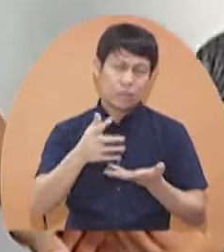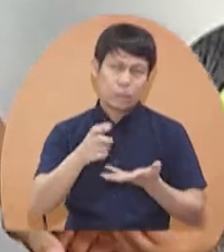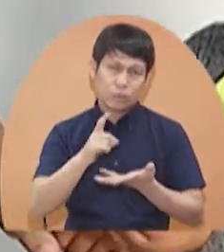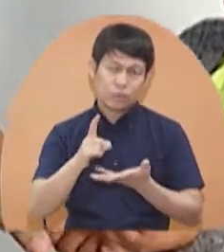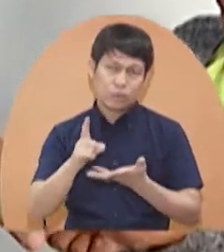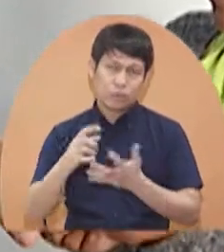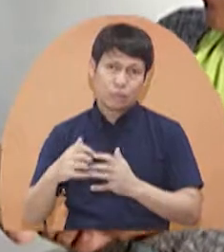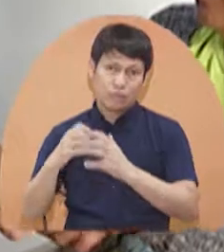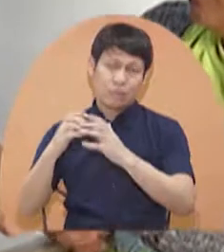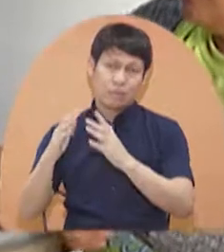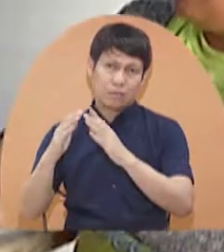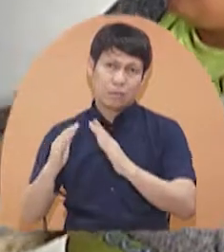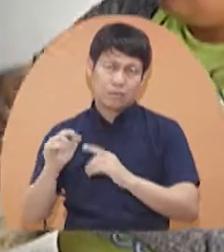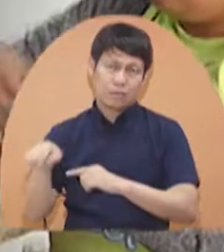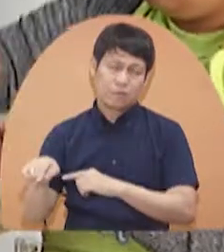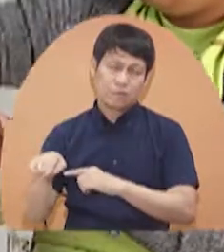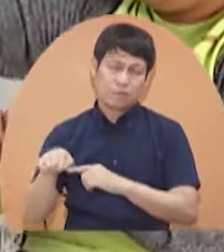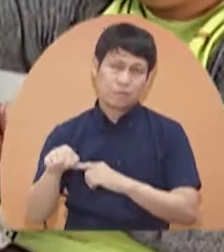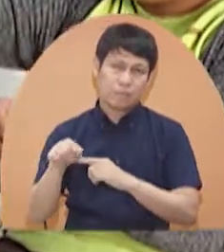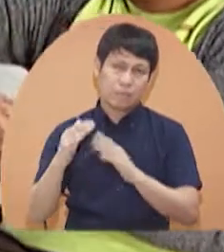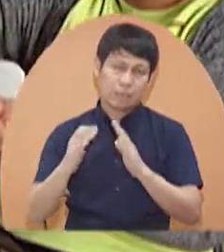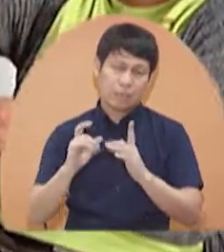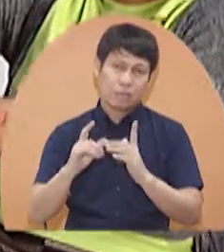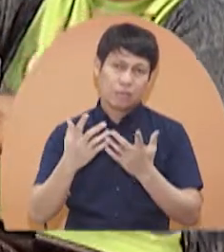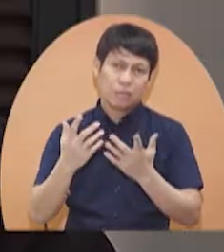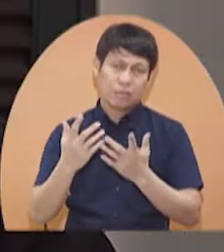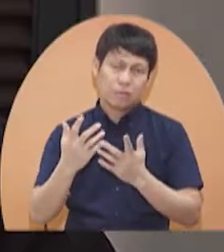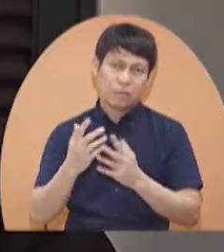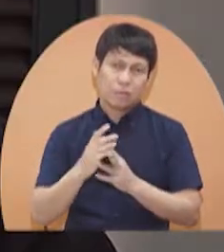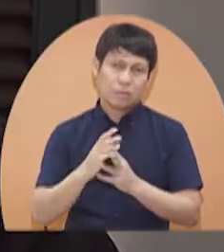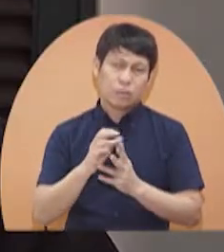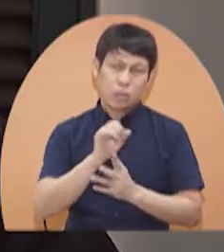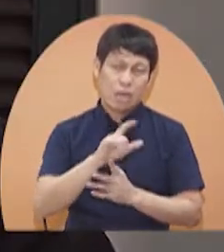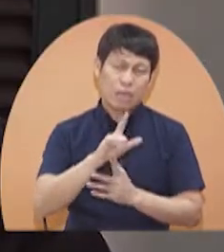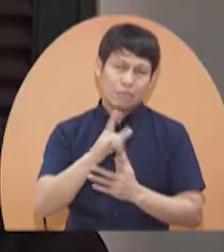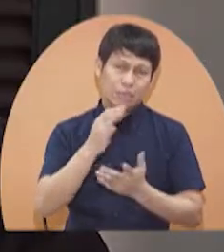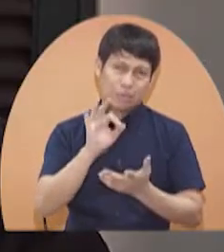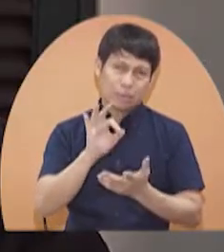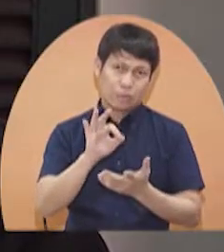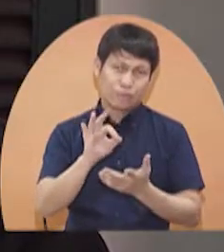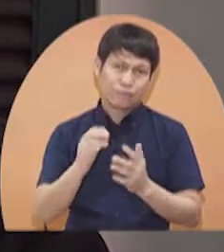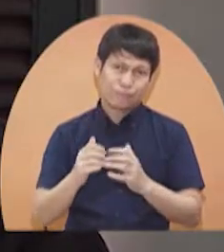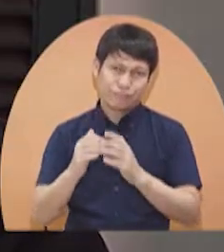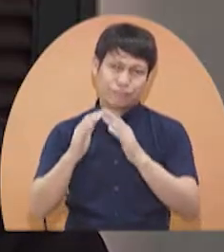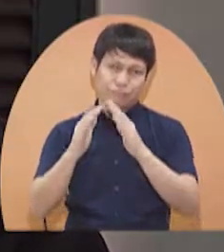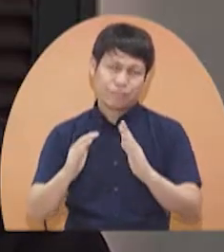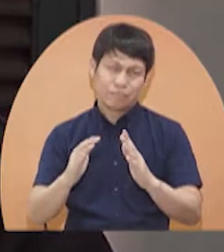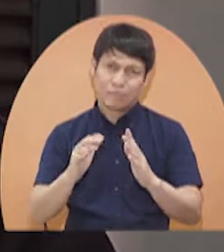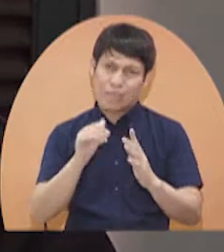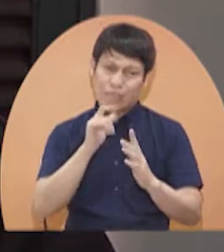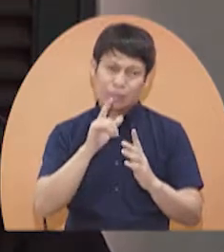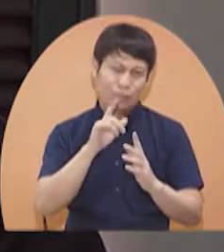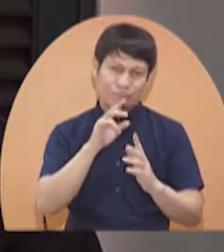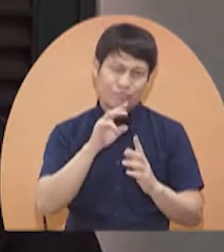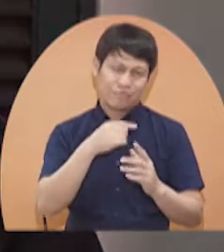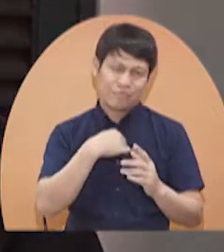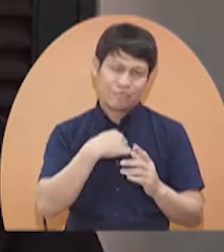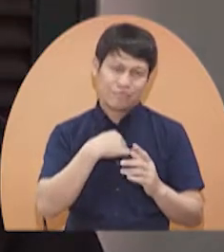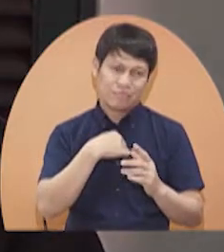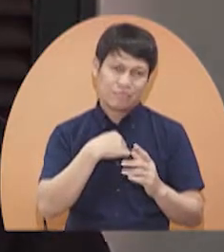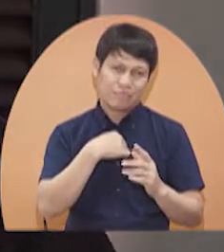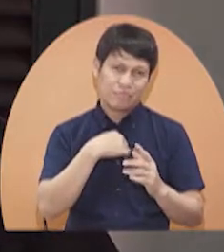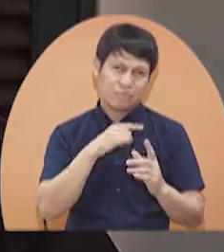ng sarili niyang bahay. Bali, doon ho na ipunta. Hindi ko na ito sa